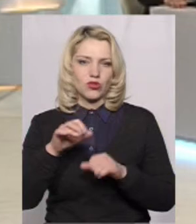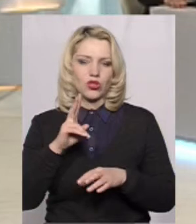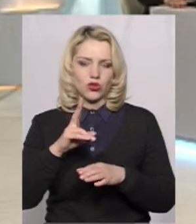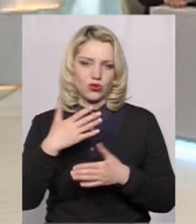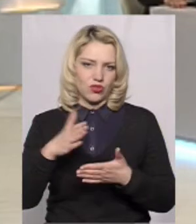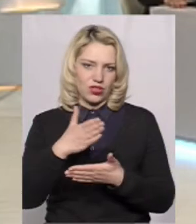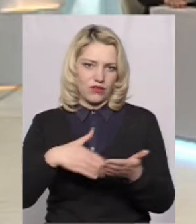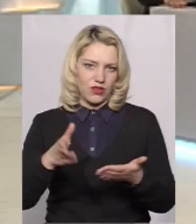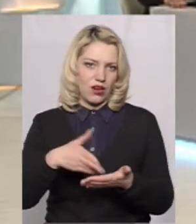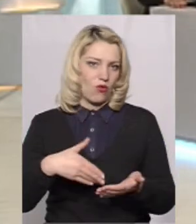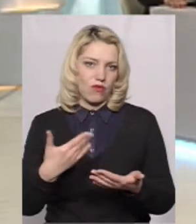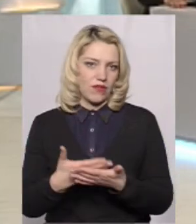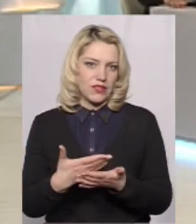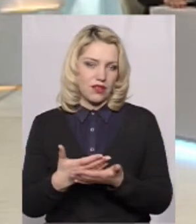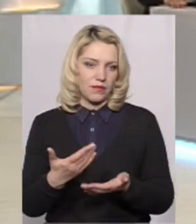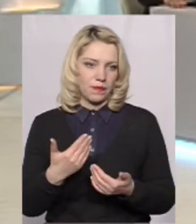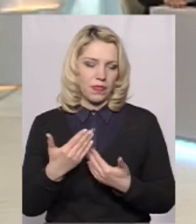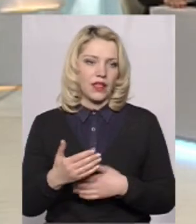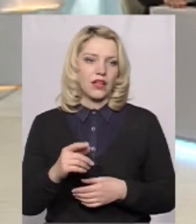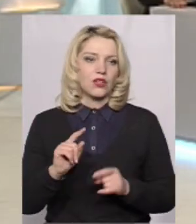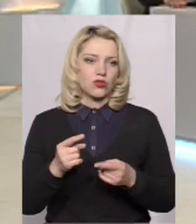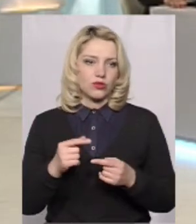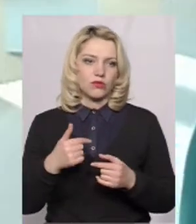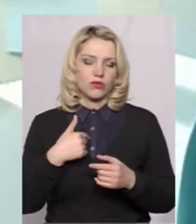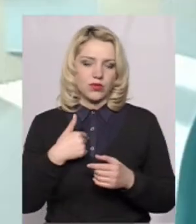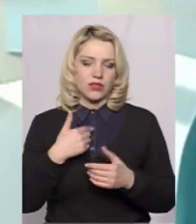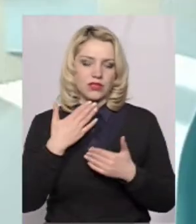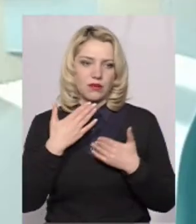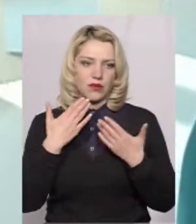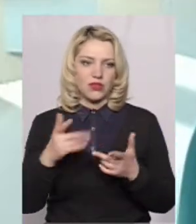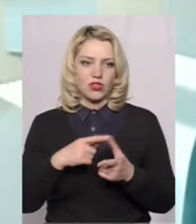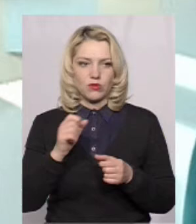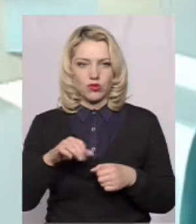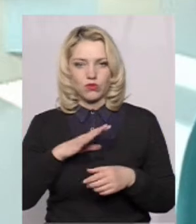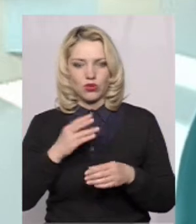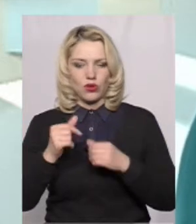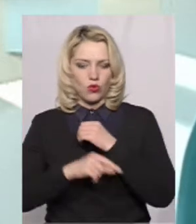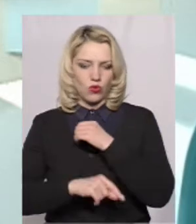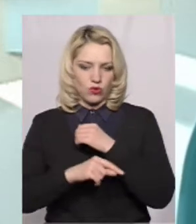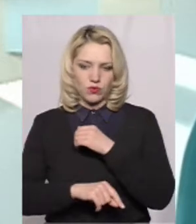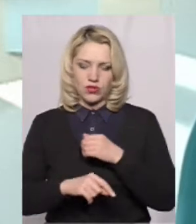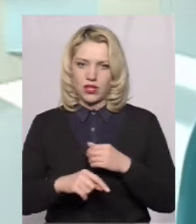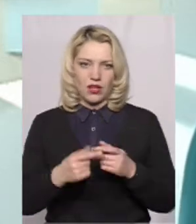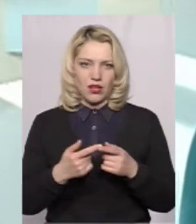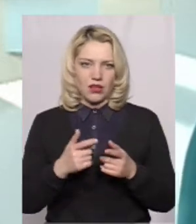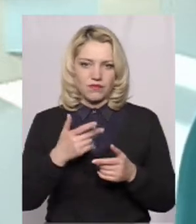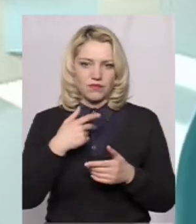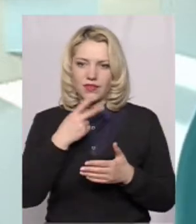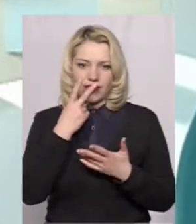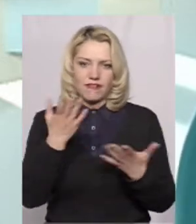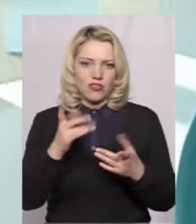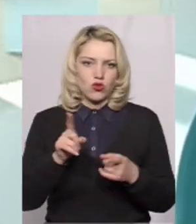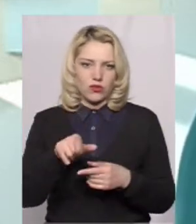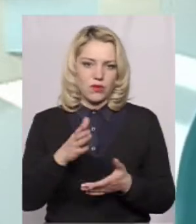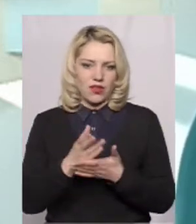відрахувався. Тому, пеш би, я запитувала, чи може бути якась корупція, напишу, тому навряд чи там має місце якась